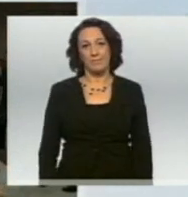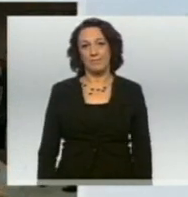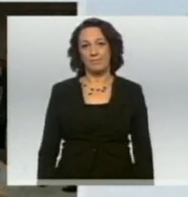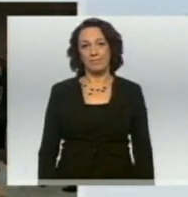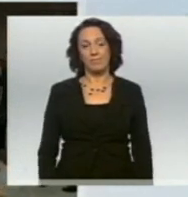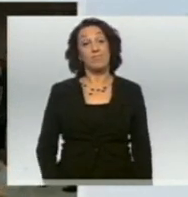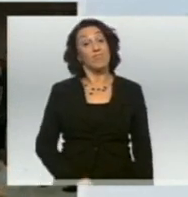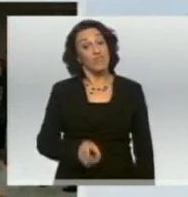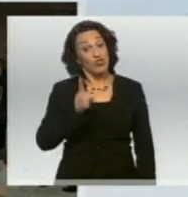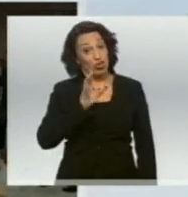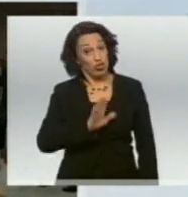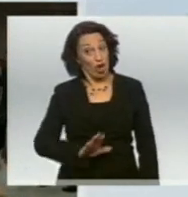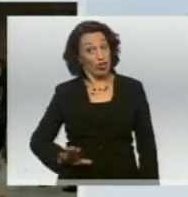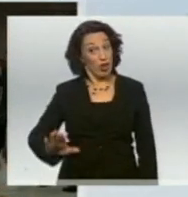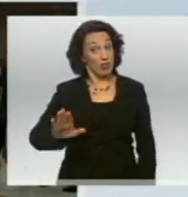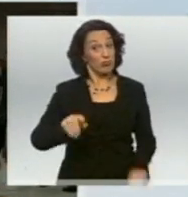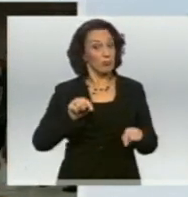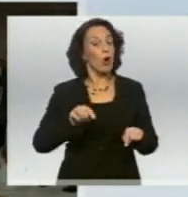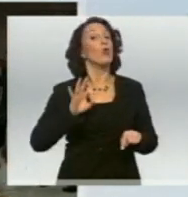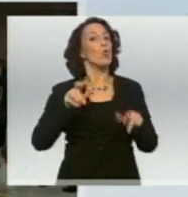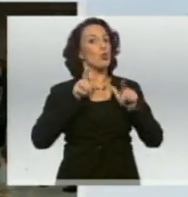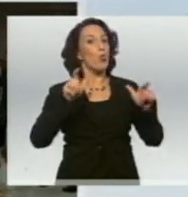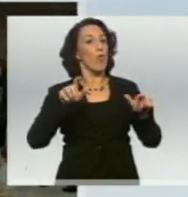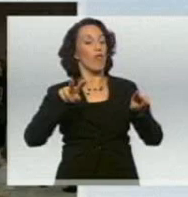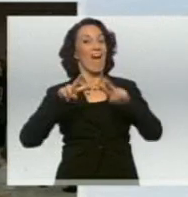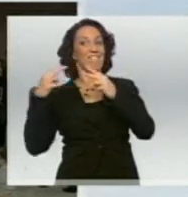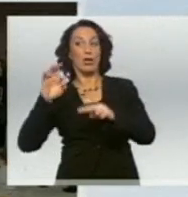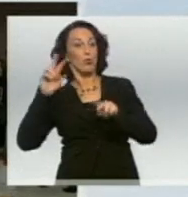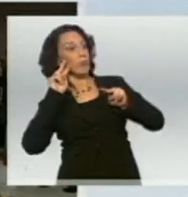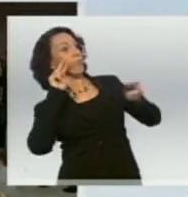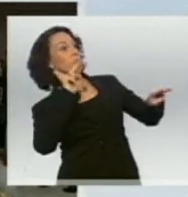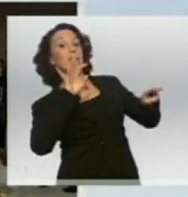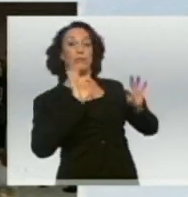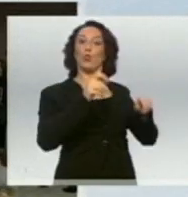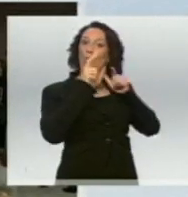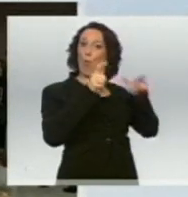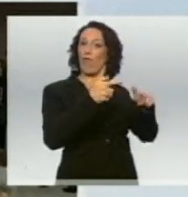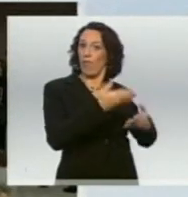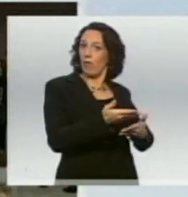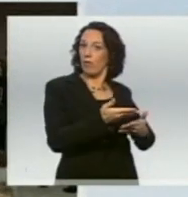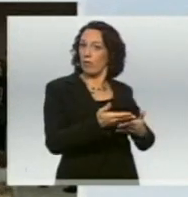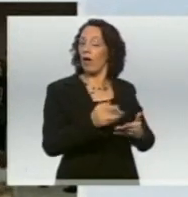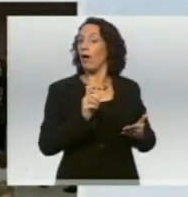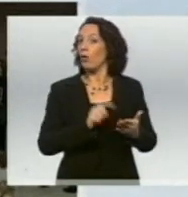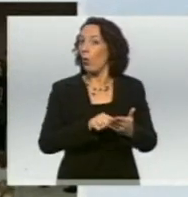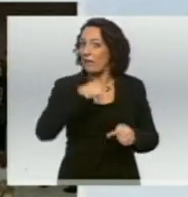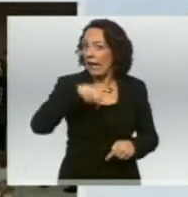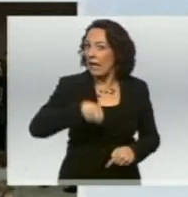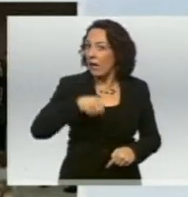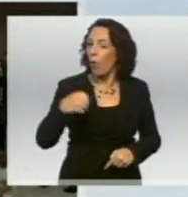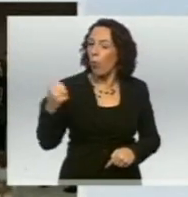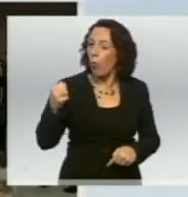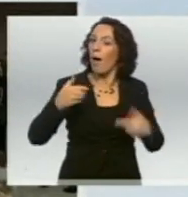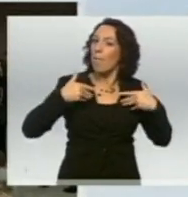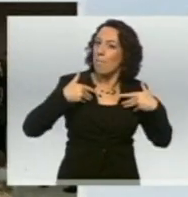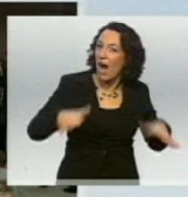Deutschland hat in der Welt einen guten Ruf. Auch deshalb, weil fast nirgendwo sonst die Bereitschaft, anderen zu